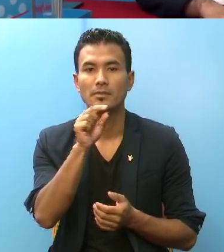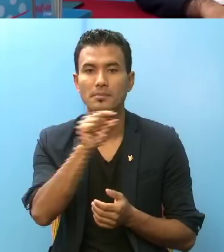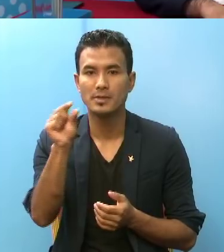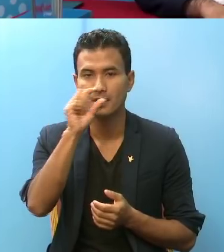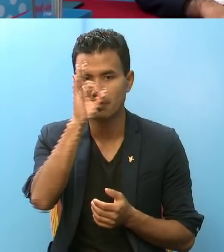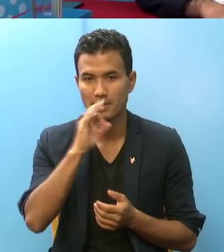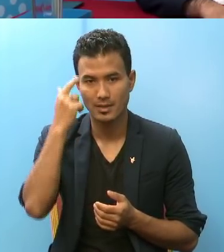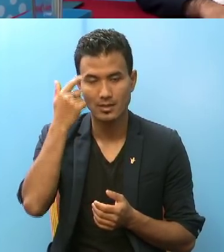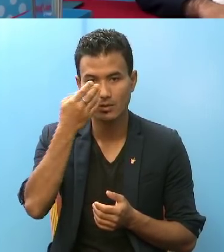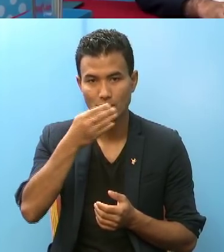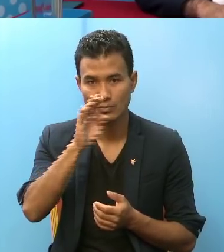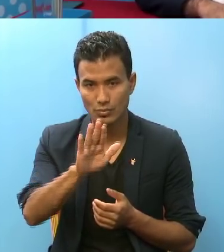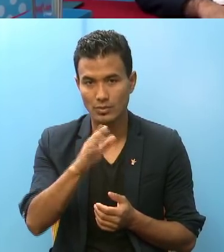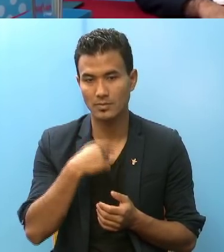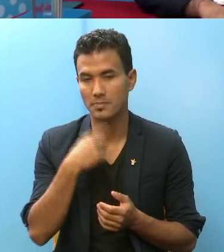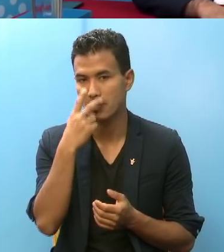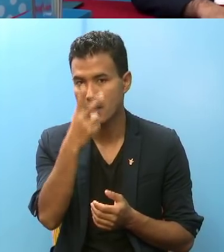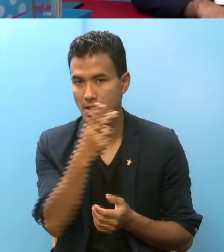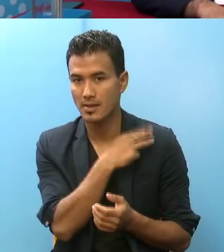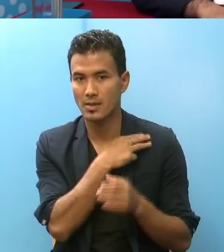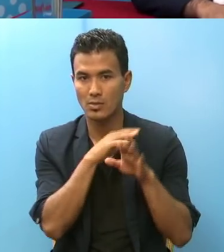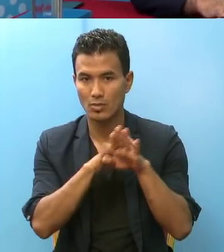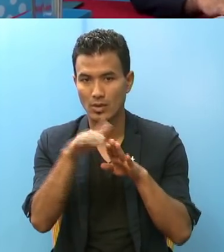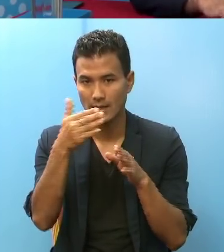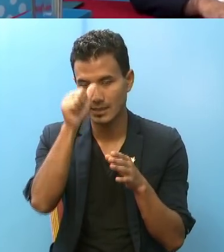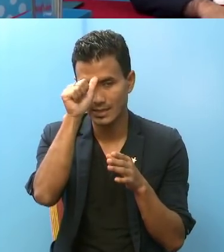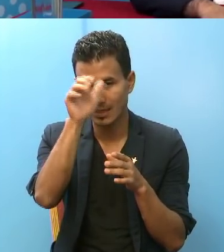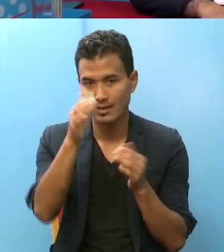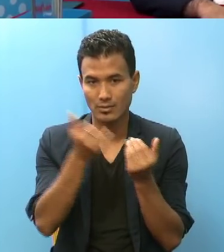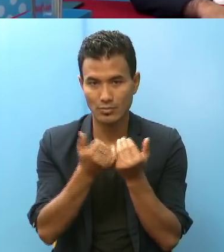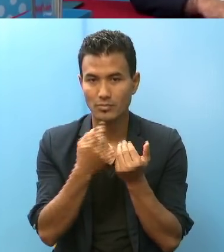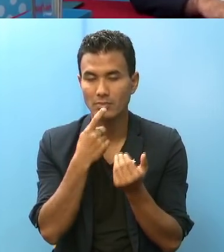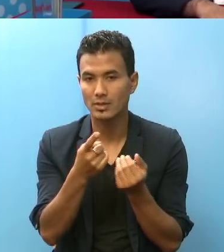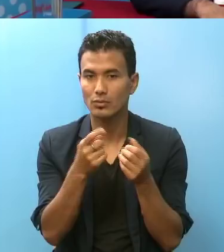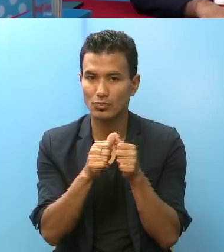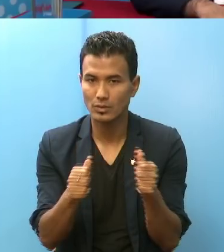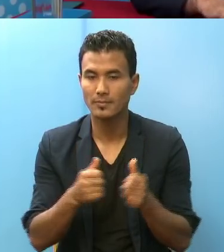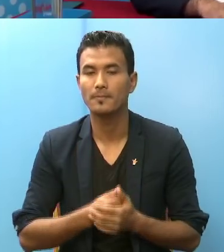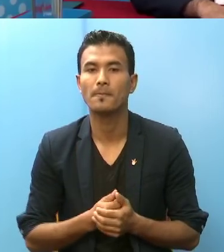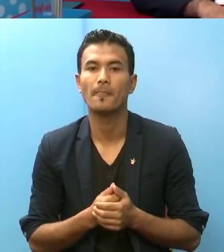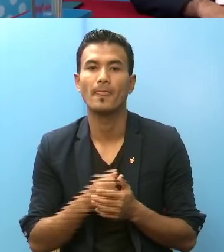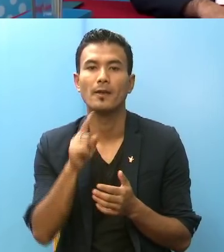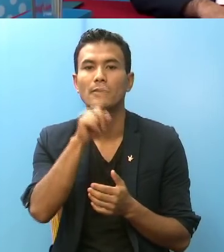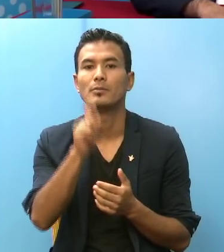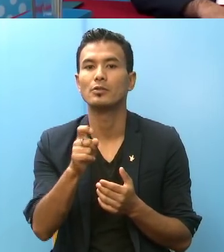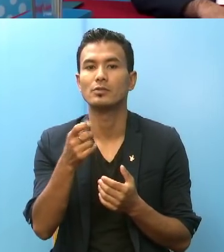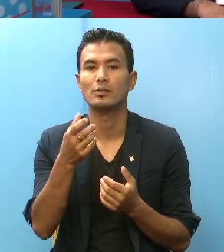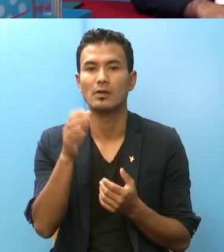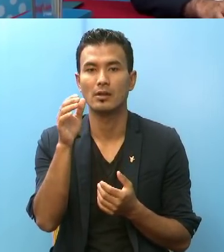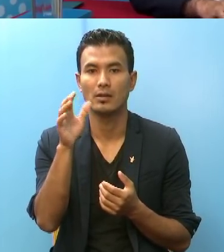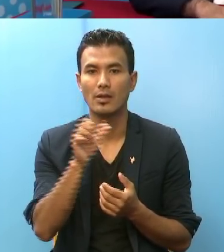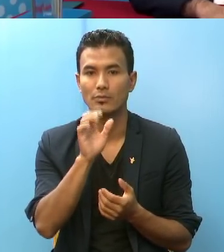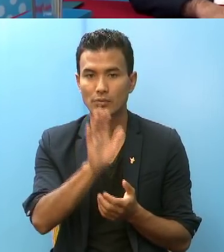बिग्या उन्हों छा इना आमरो दर्शक्ष्रोता रुल लाई चेहीं जानकारी होस्पनने इसाबले आमिले यो प्रस्णा या लियर आये का छुम